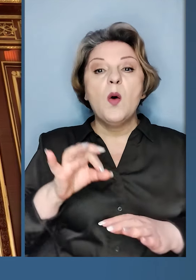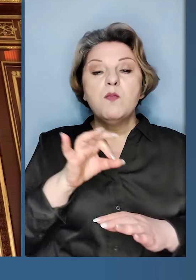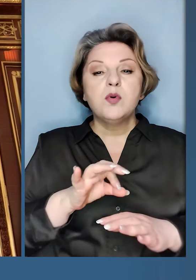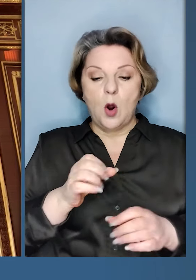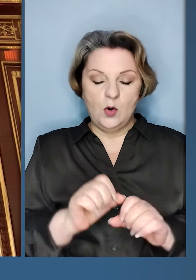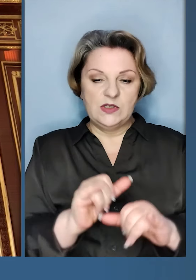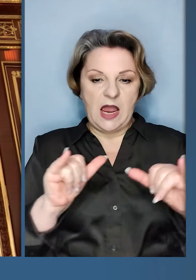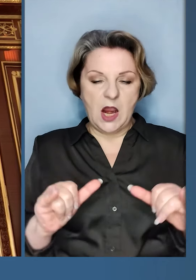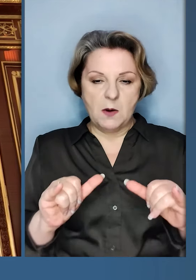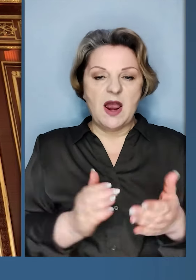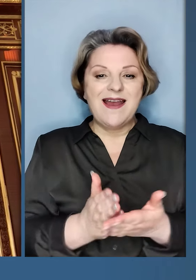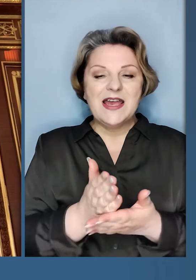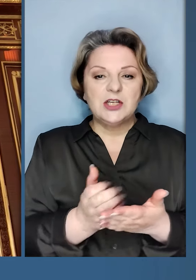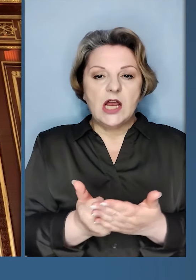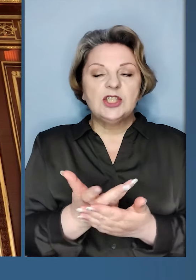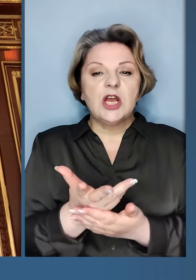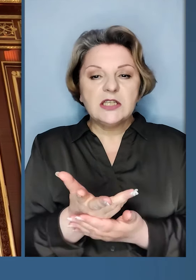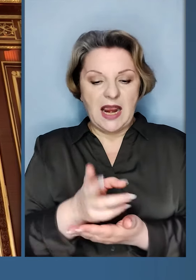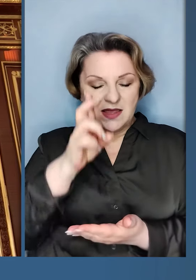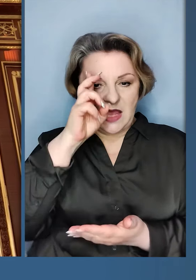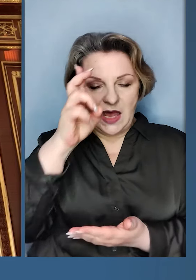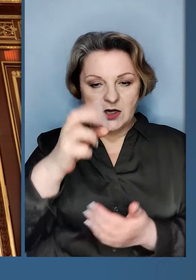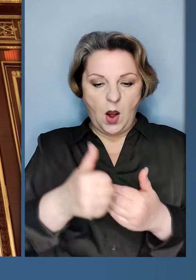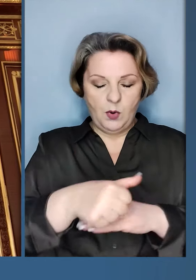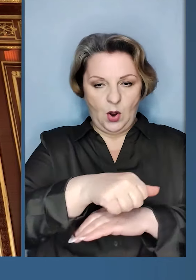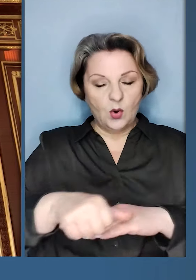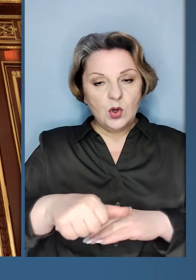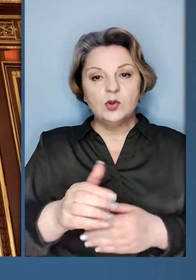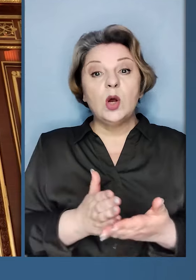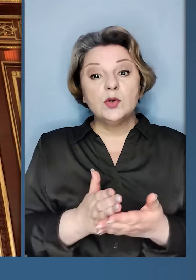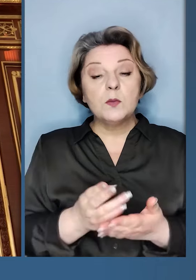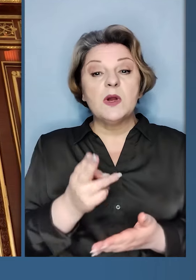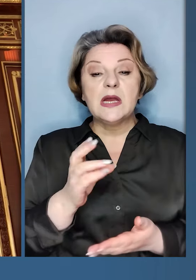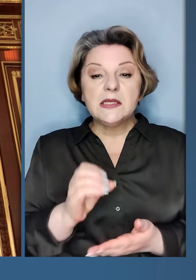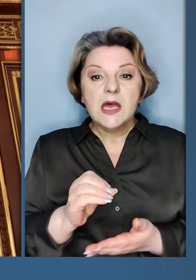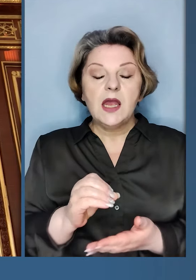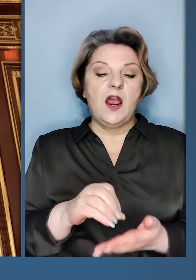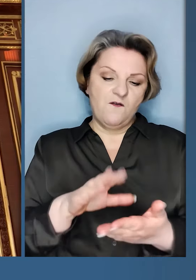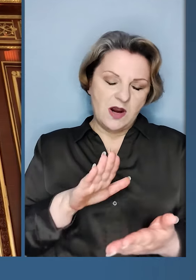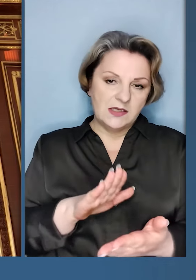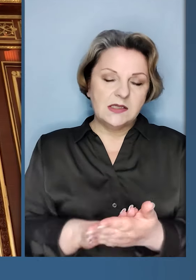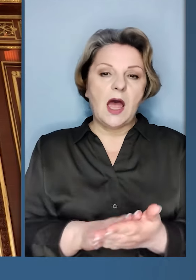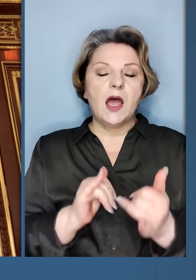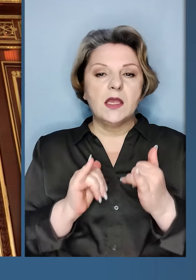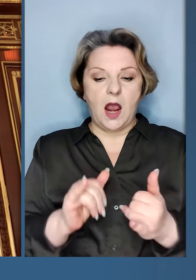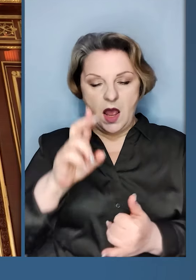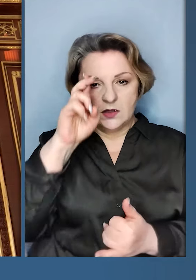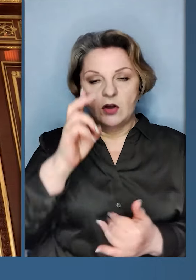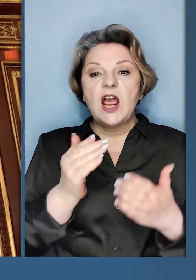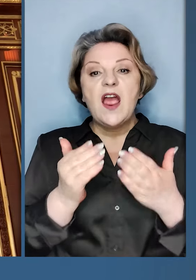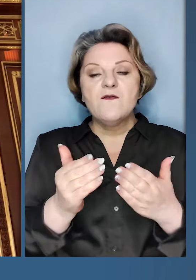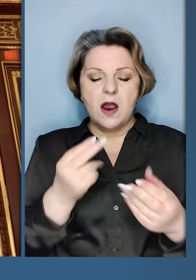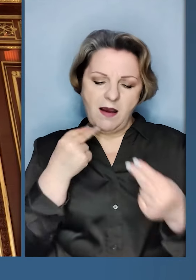України про збільшення штатної чисельності Державної прикордонної служби. Це відзнака